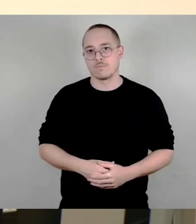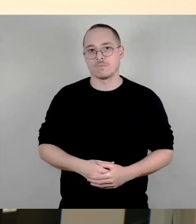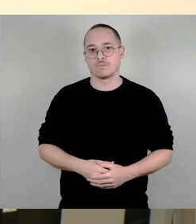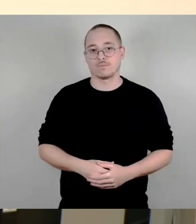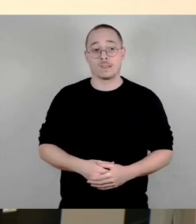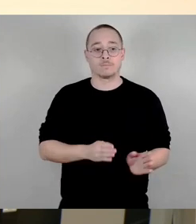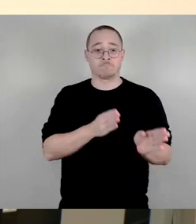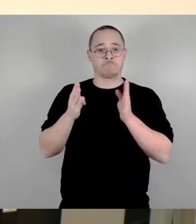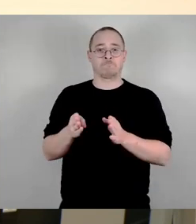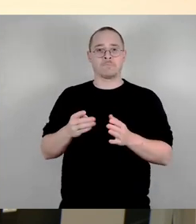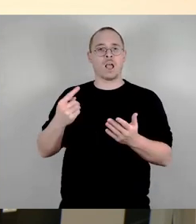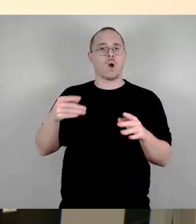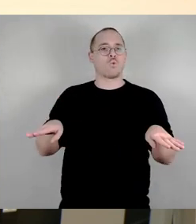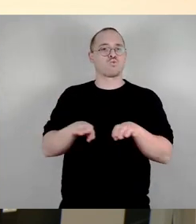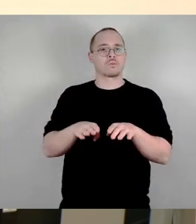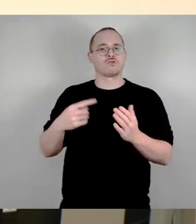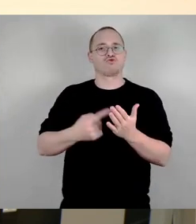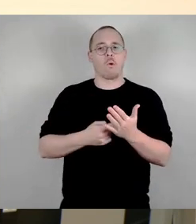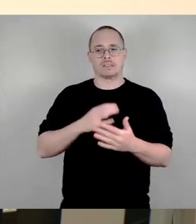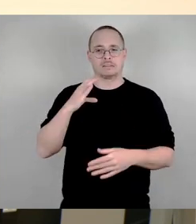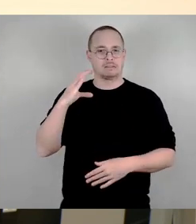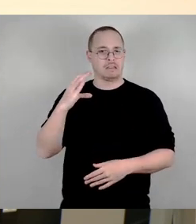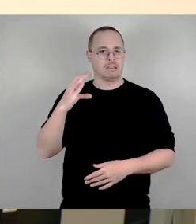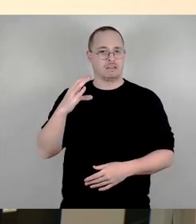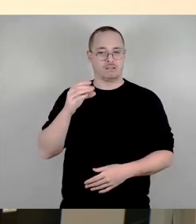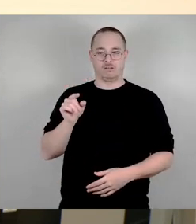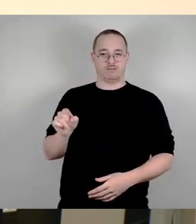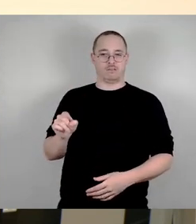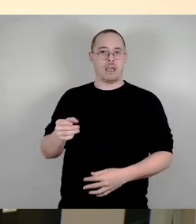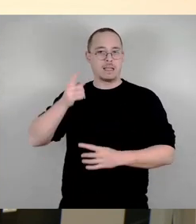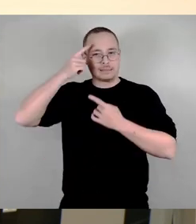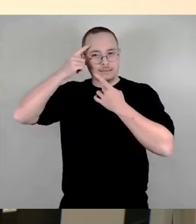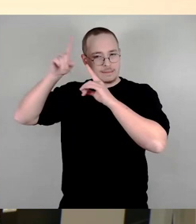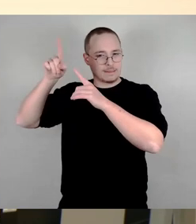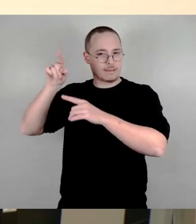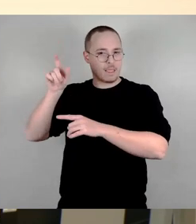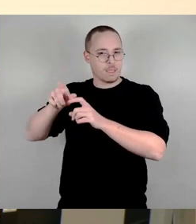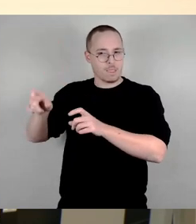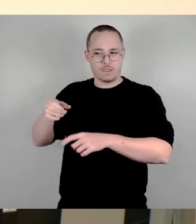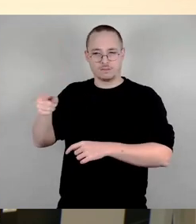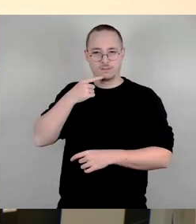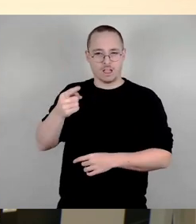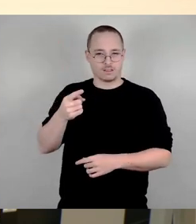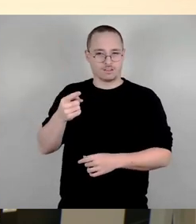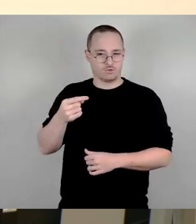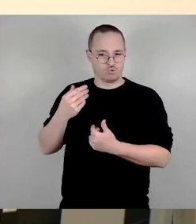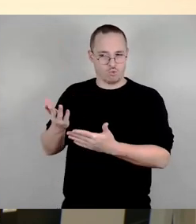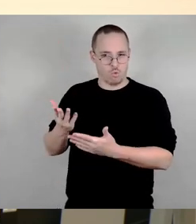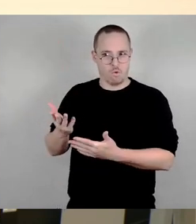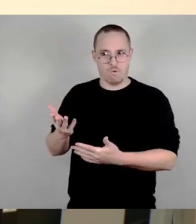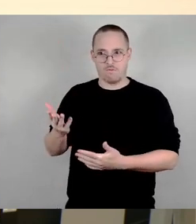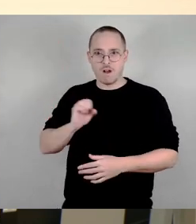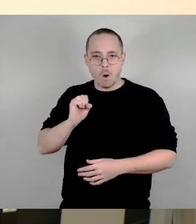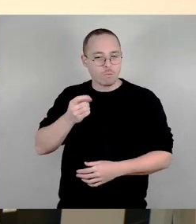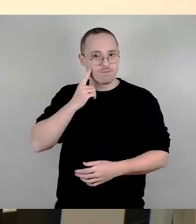Ich weiß nicht, was hier die Dissidenten reitet. Ideologie ist es nicht, ist es reiner Populismus. Ich weiß nicht, ob,